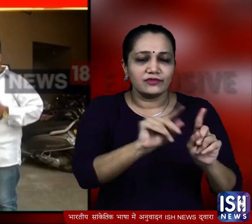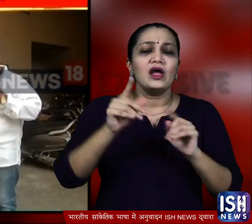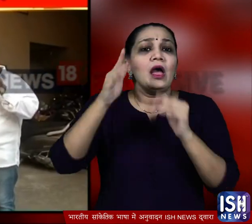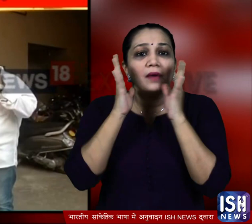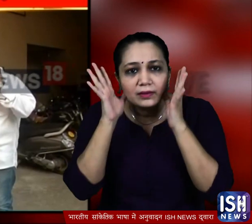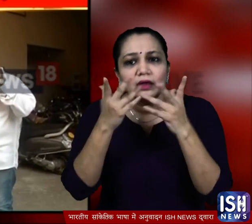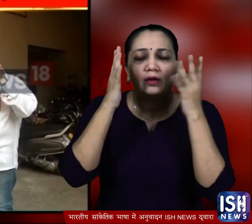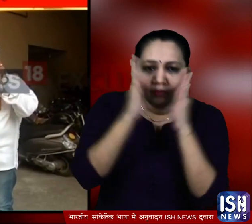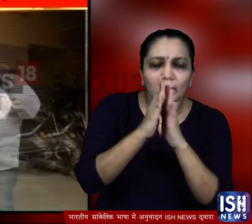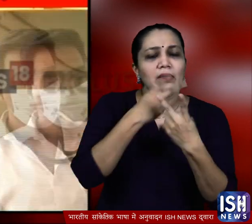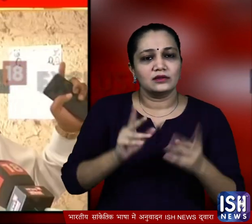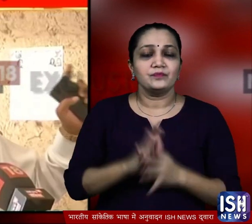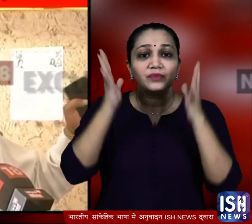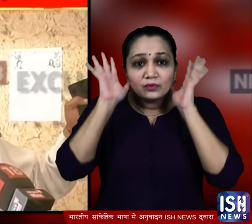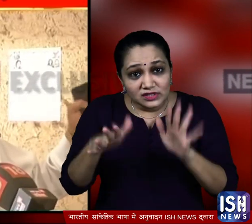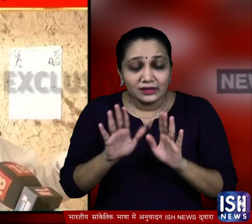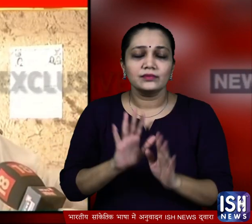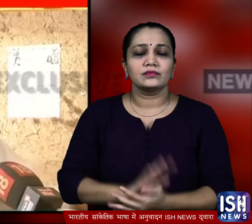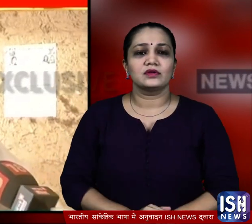में सभी धर्मों का भी पूरा ख्याल रखते हैं